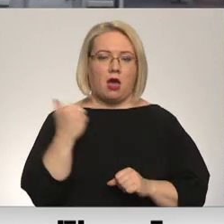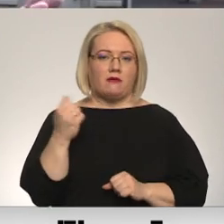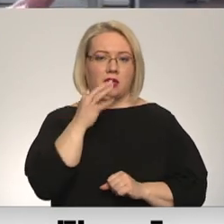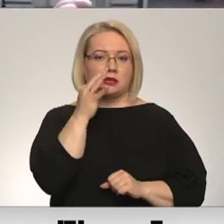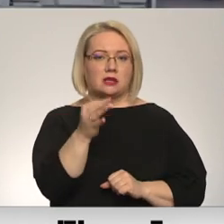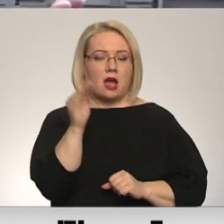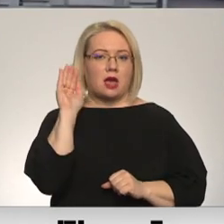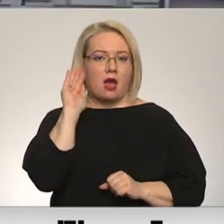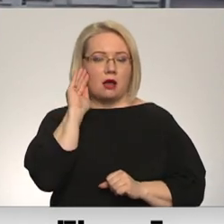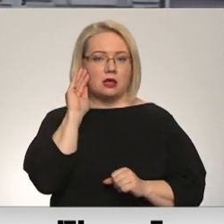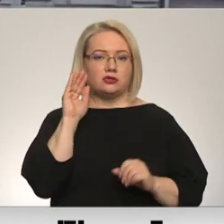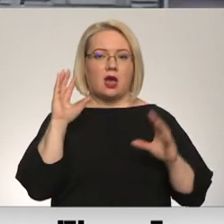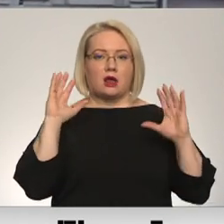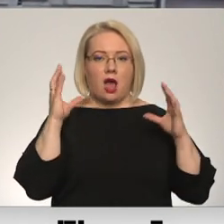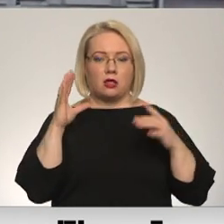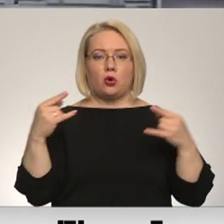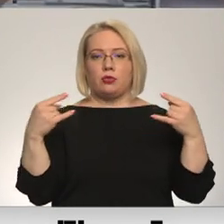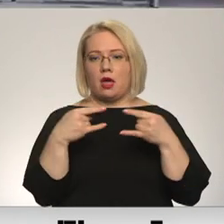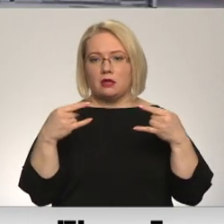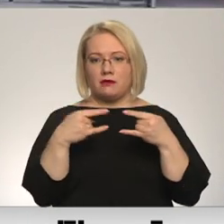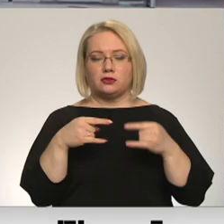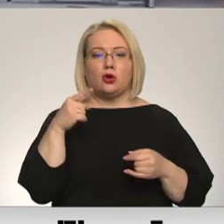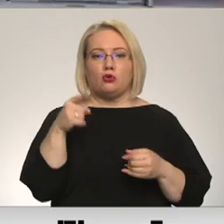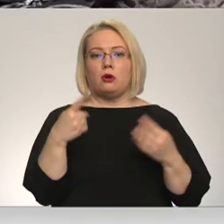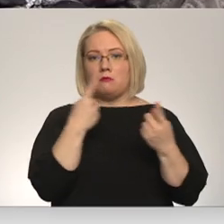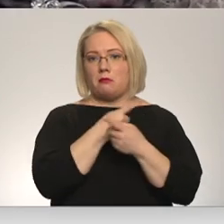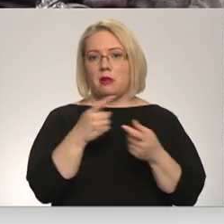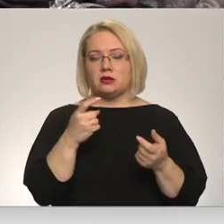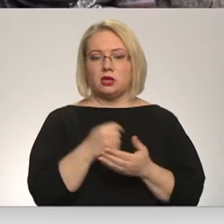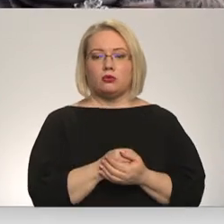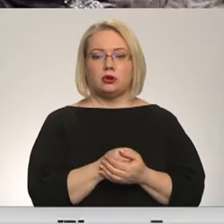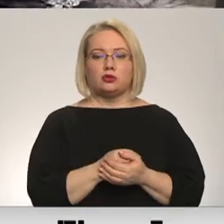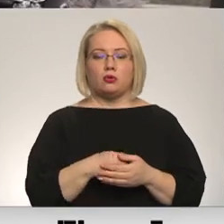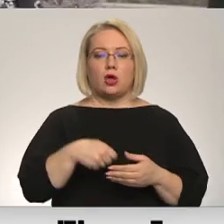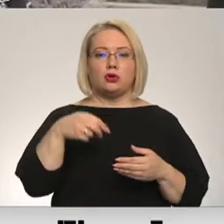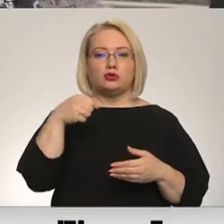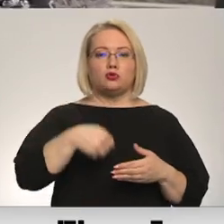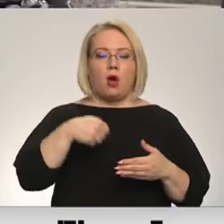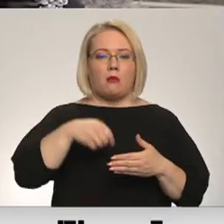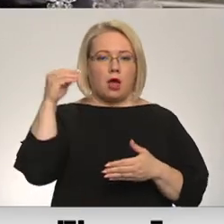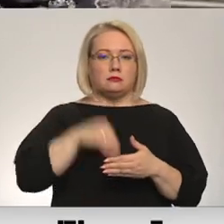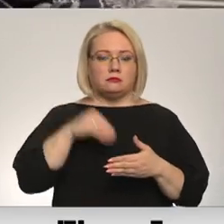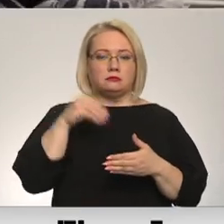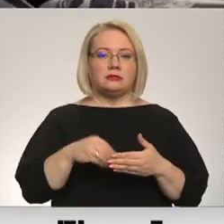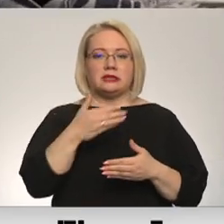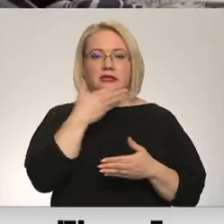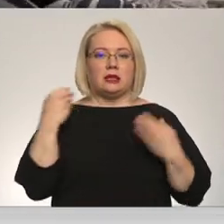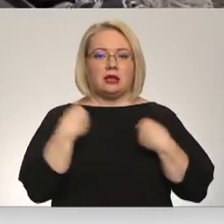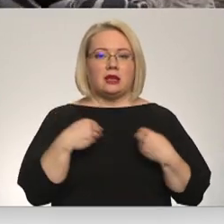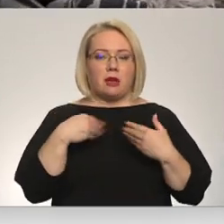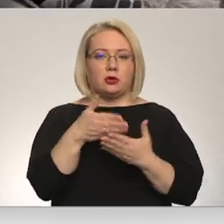Jāklausās rādio, televīzija, tur paziņos. Somā salikšu sildas drēbas un maizīti.